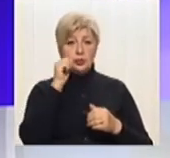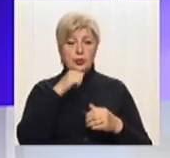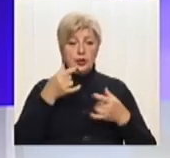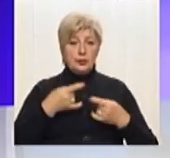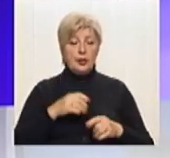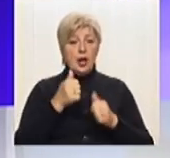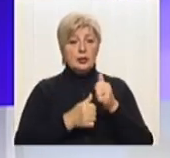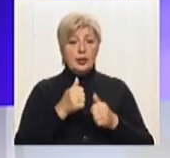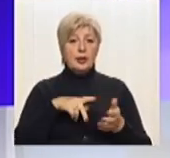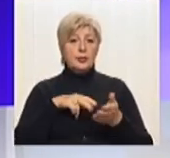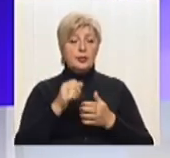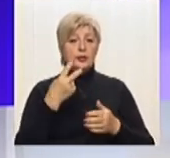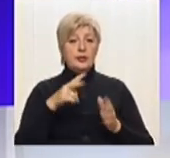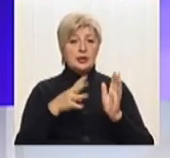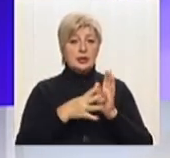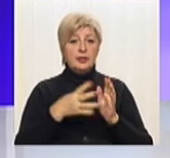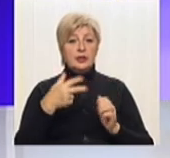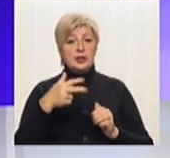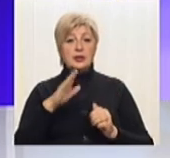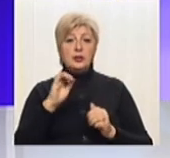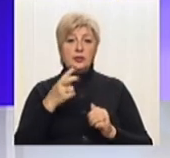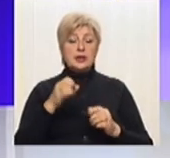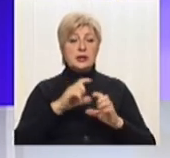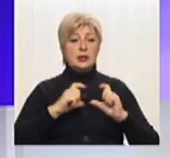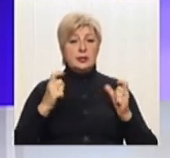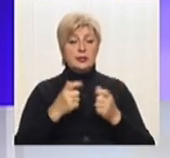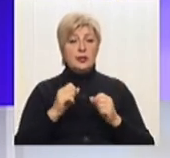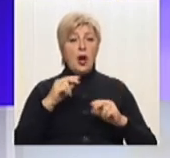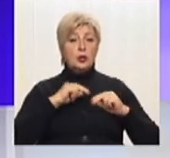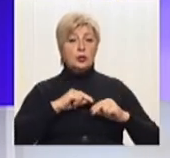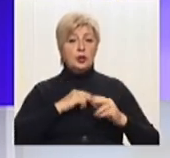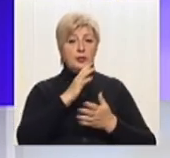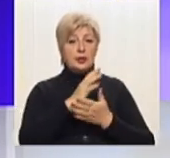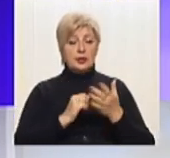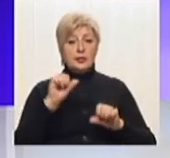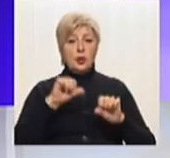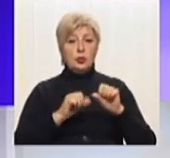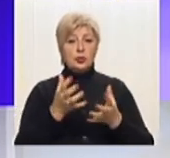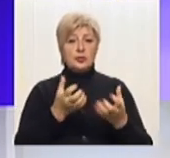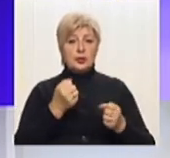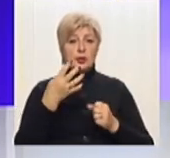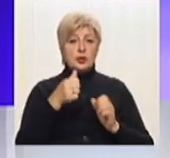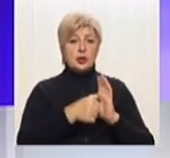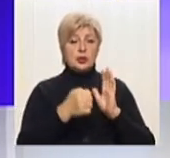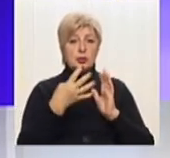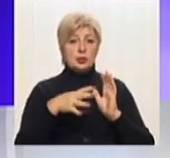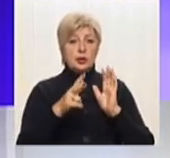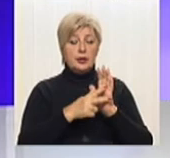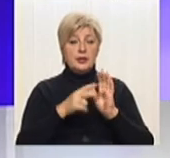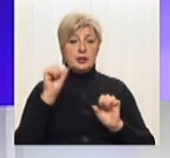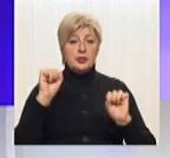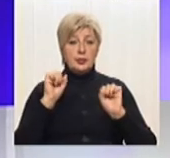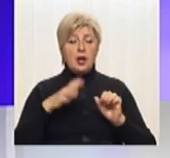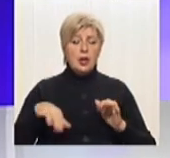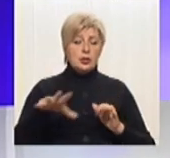Змагання проходили 29 та 30 вересня на стадіоні «Трудові резерви». Участь взяло 648 спортсменів зі всіх